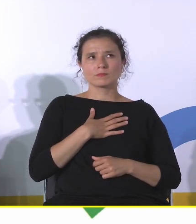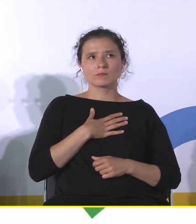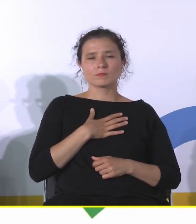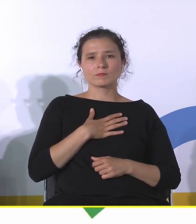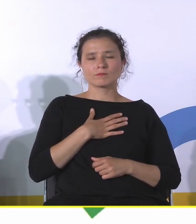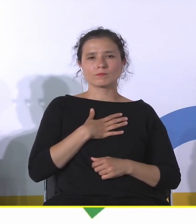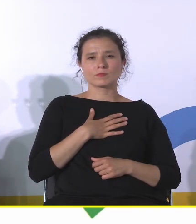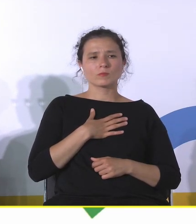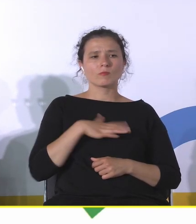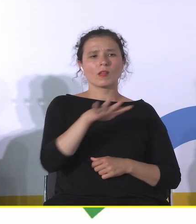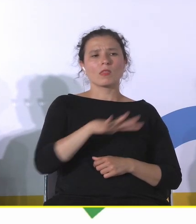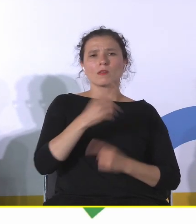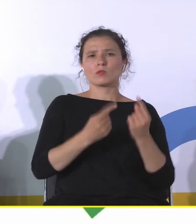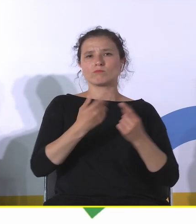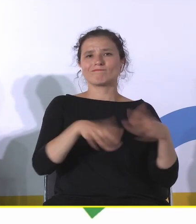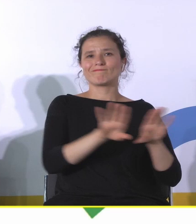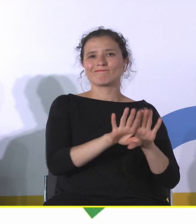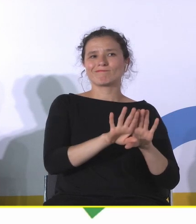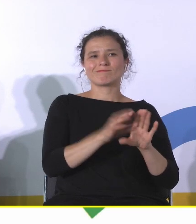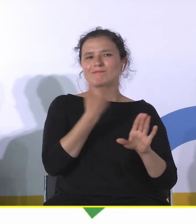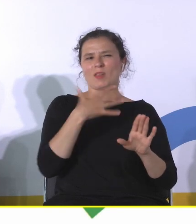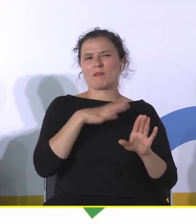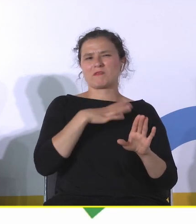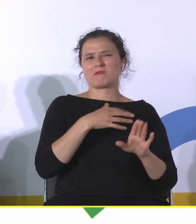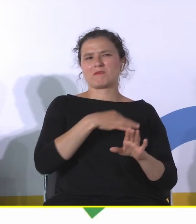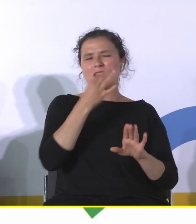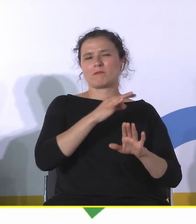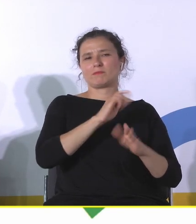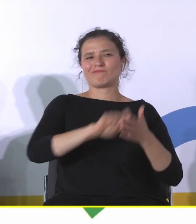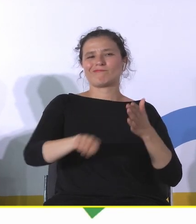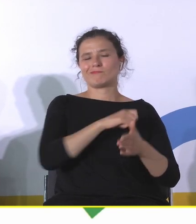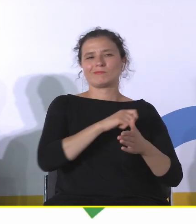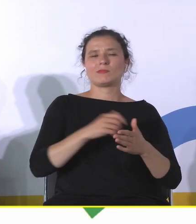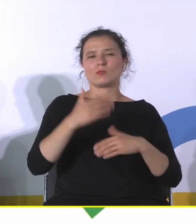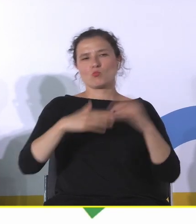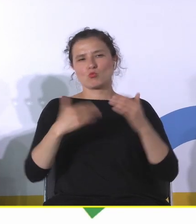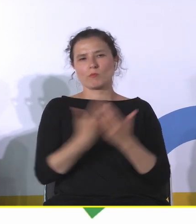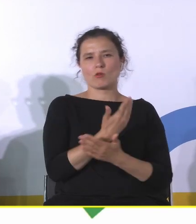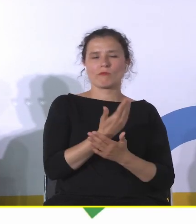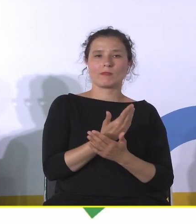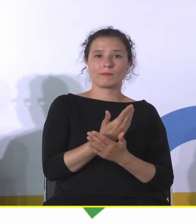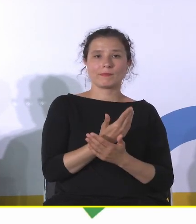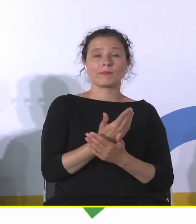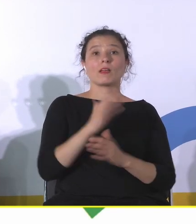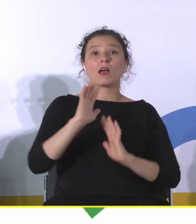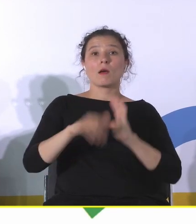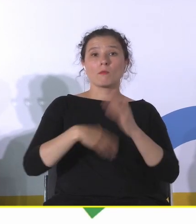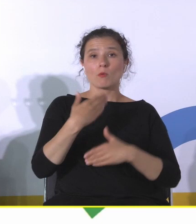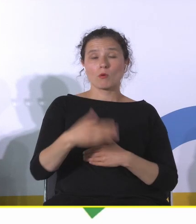tereny przemysłowe nie mają żadnej wartości, lepiej wymarzmy z krajobrazu, zbudujmy coś nowego i potem pojawianie się